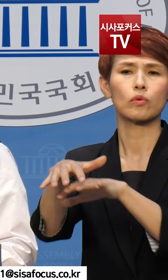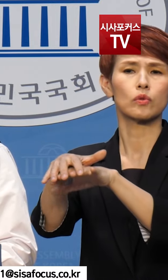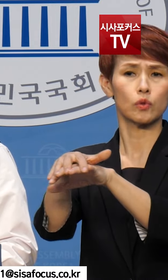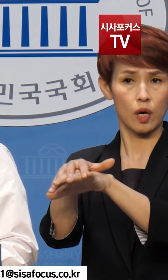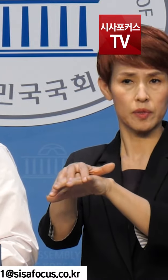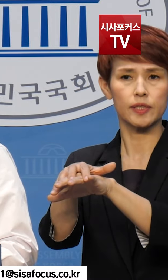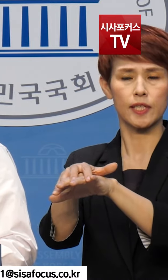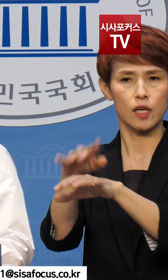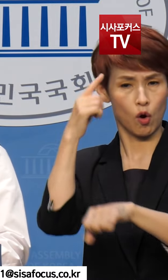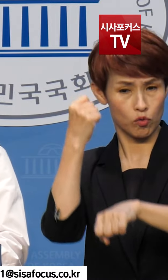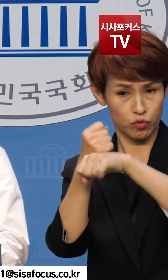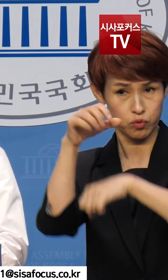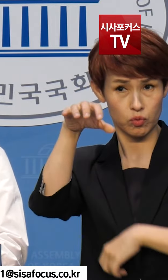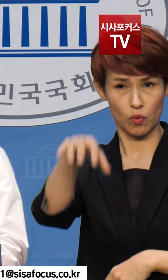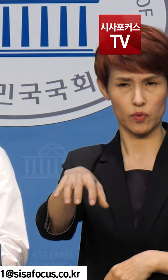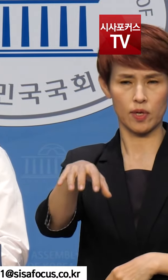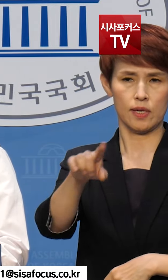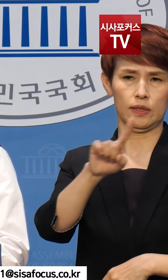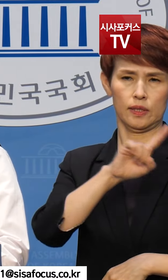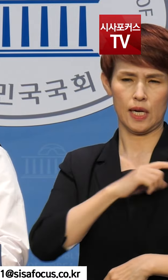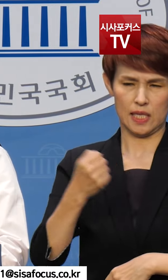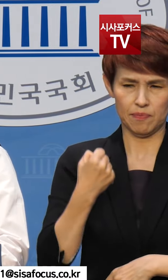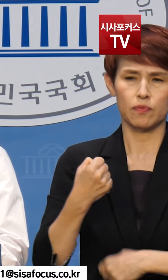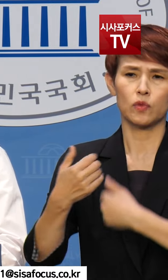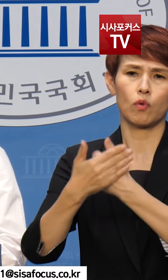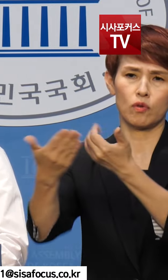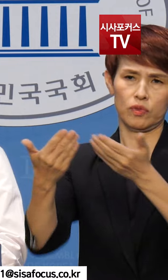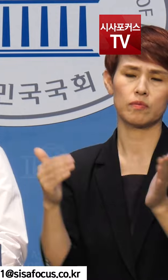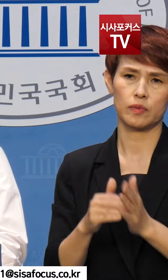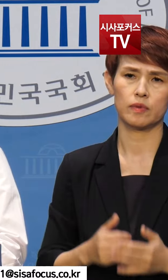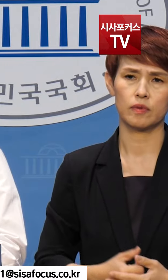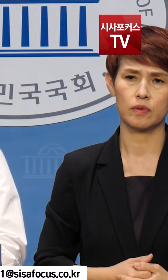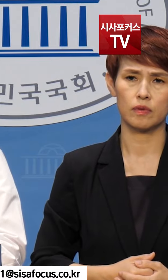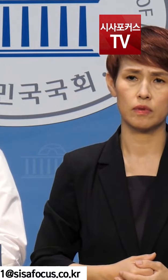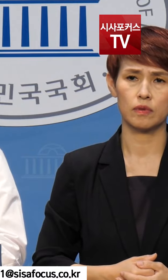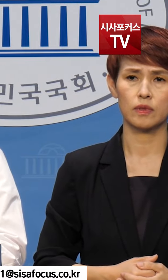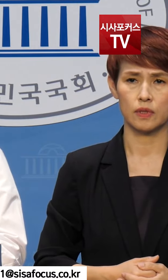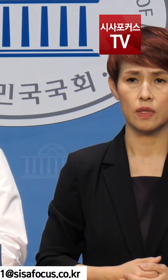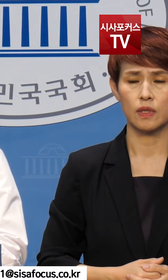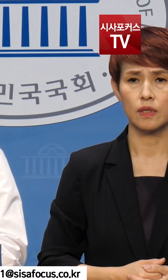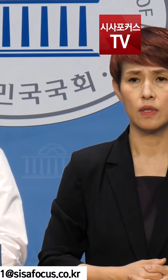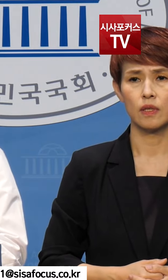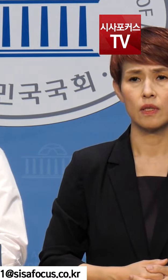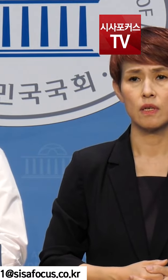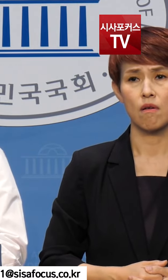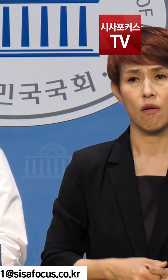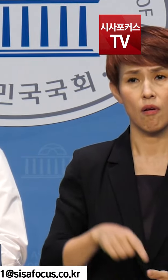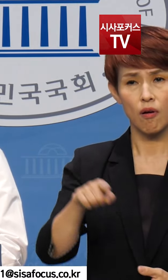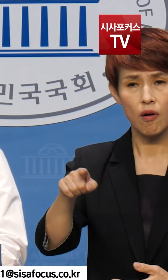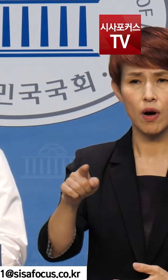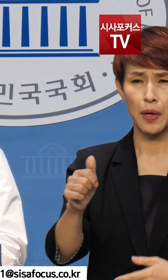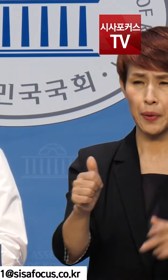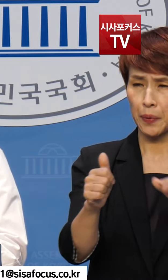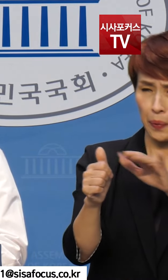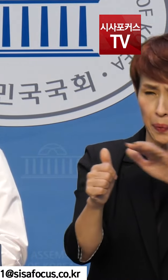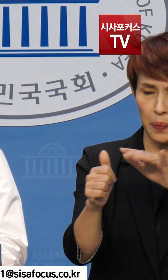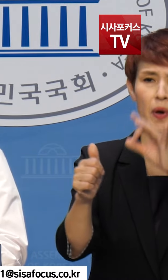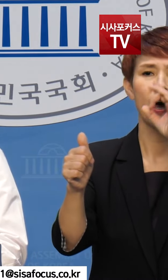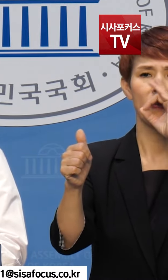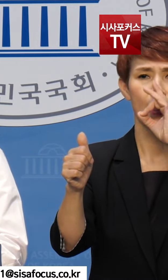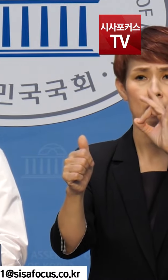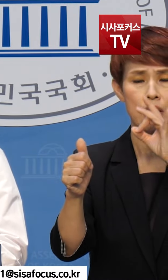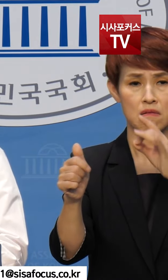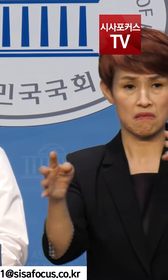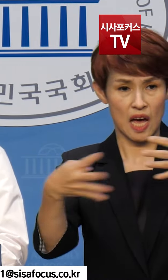연구현장의 가장 강력한 버팀목이 되어주었습니다. 그렇습니다. 그들에게는 도저히 회유할 수도 없고 타협법도 되지